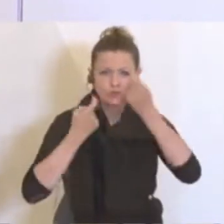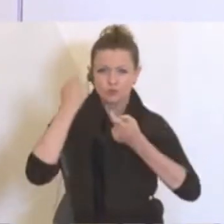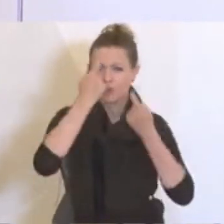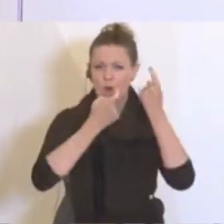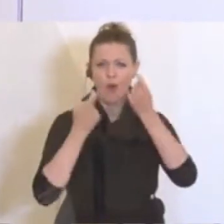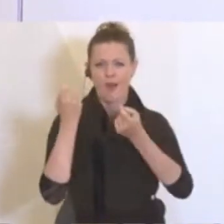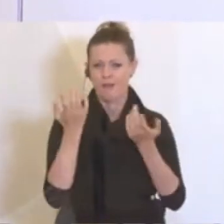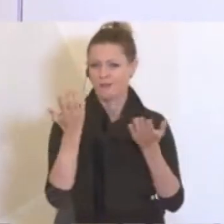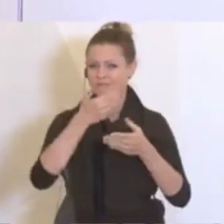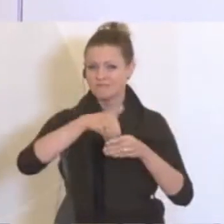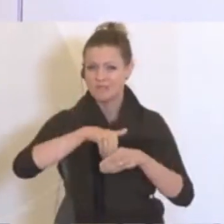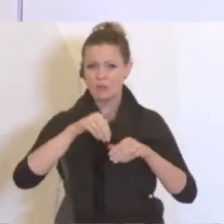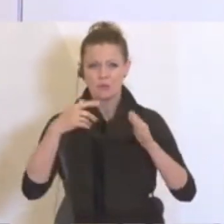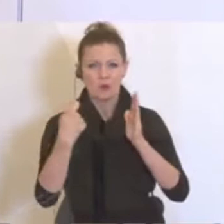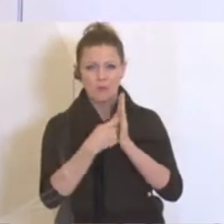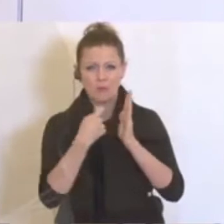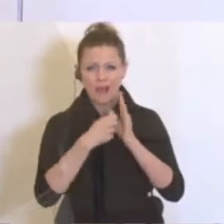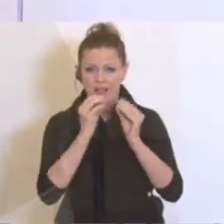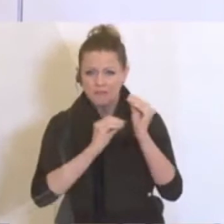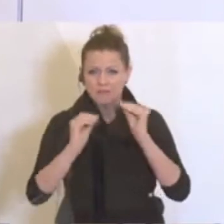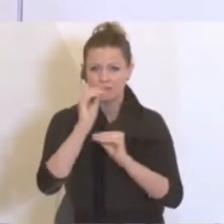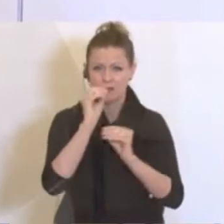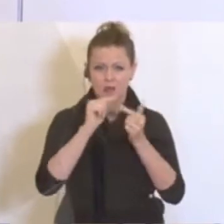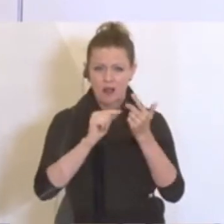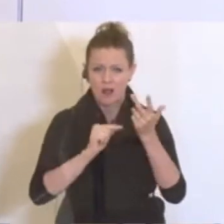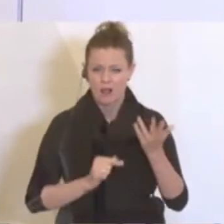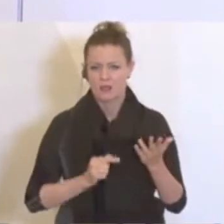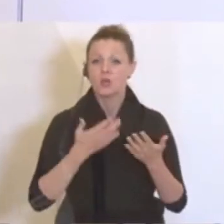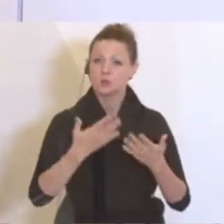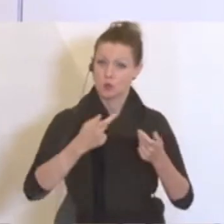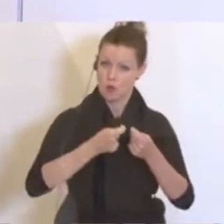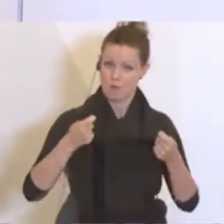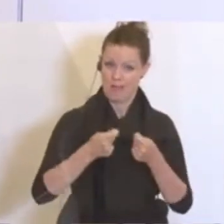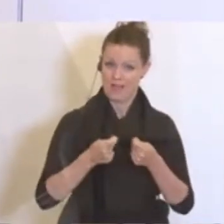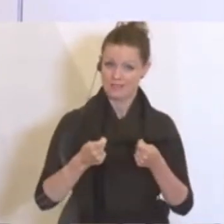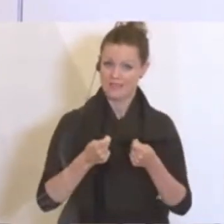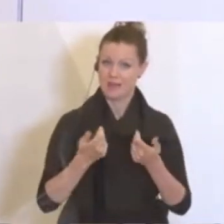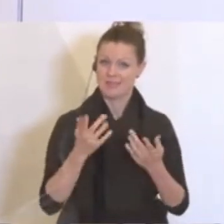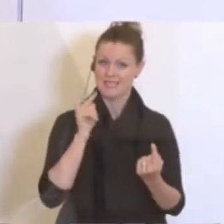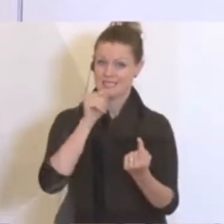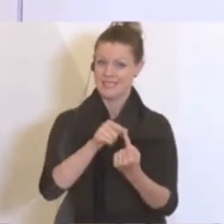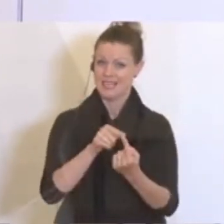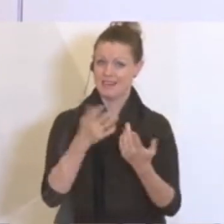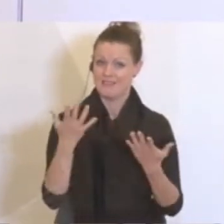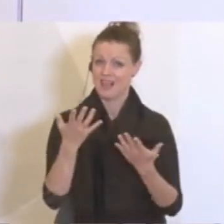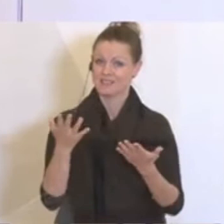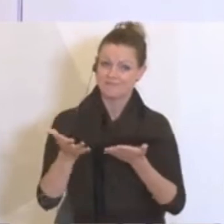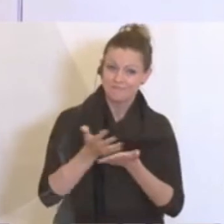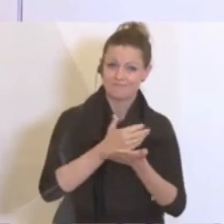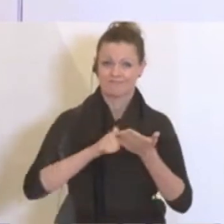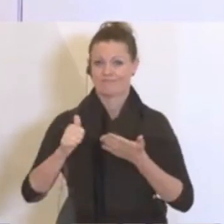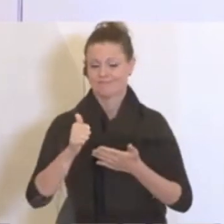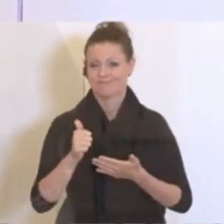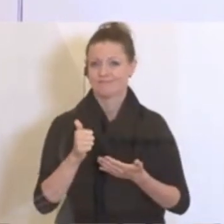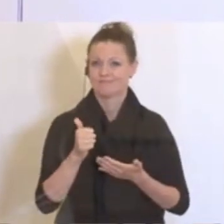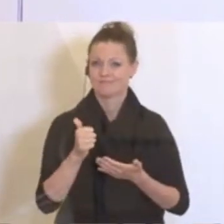entsprechend Preise auch steigen sollen. Mit dieser Maßnahme soll vor allem eben auch den Erträgen bei den